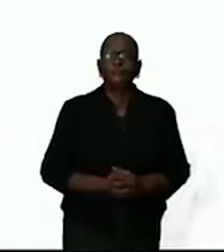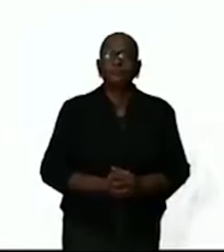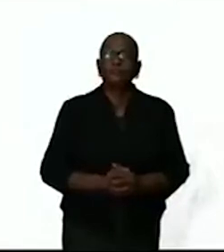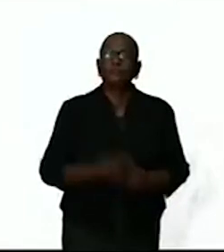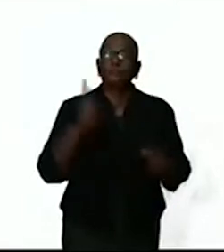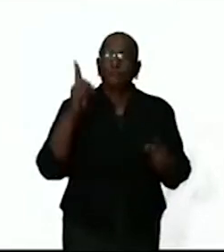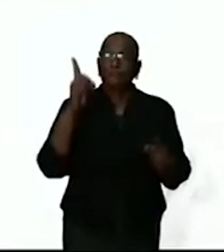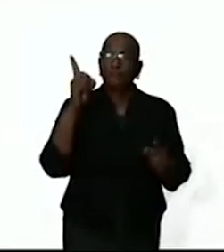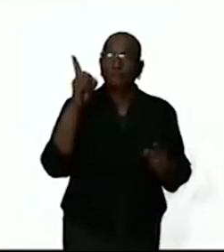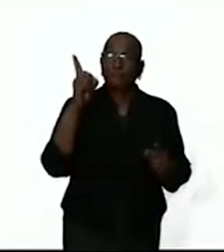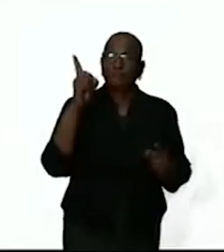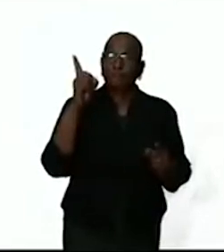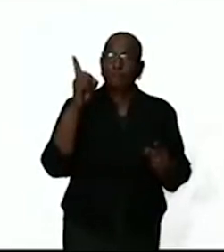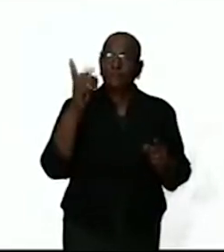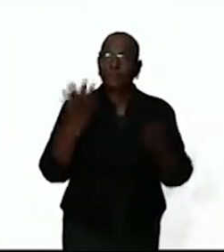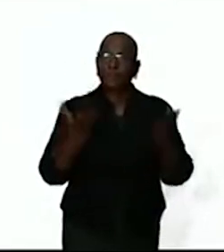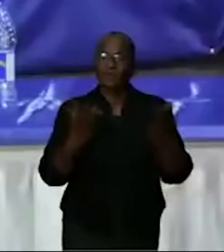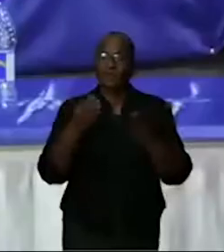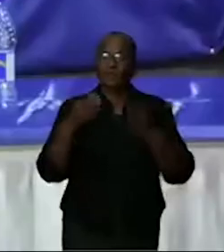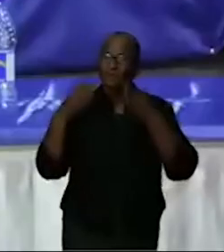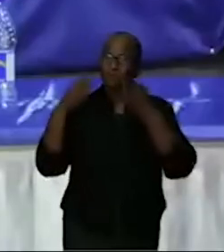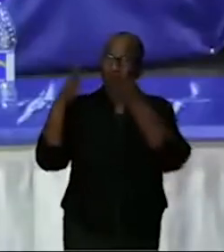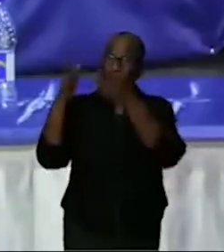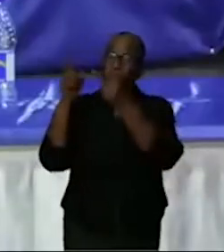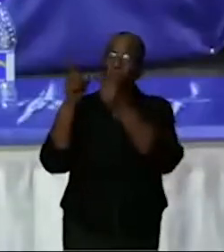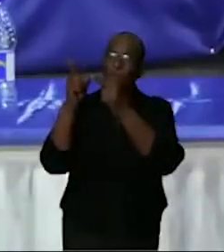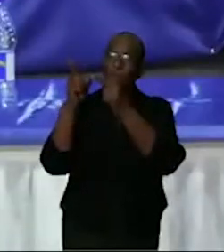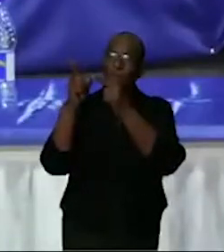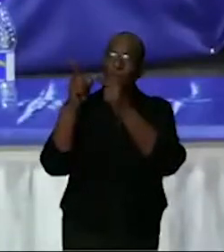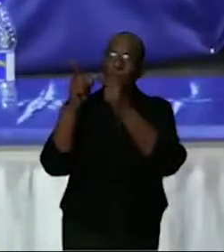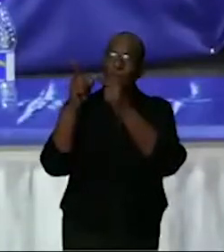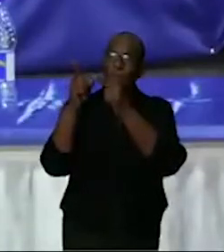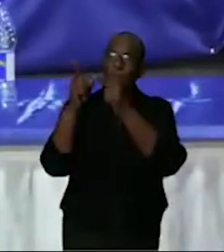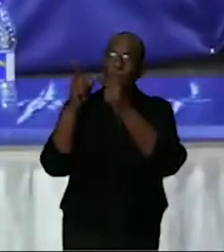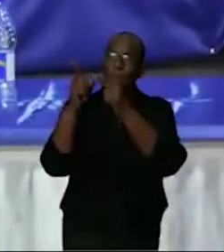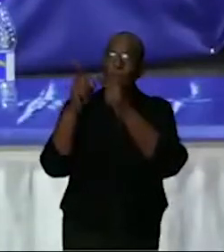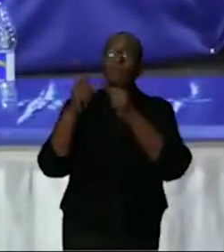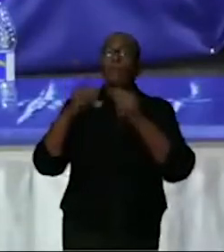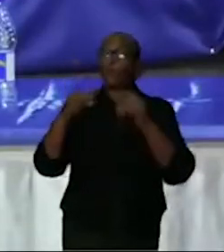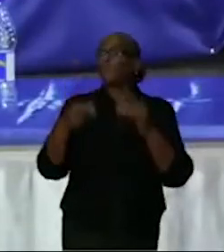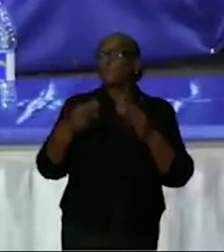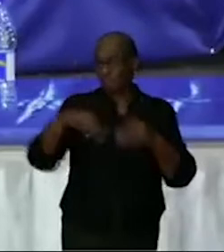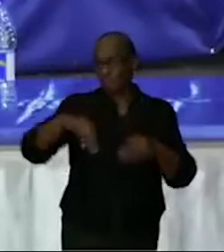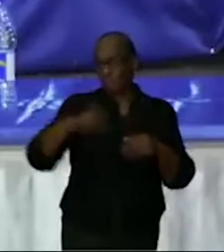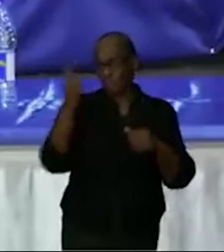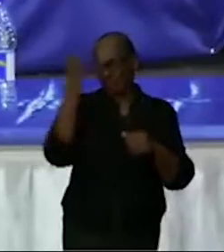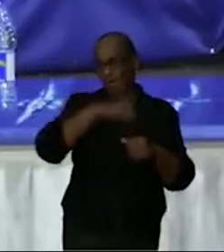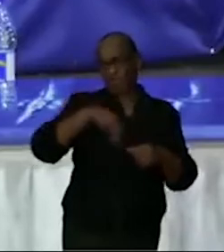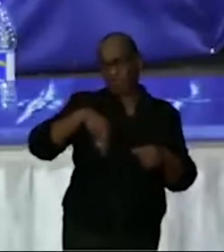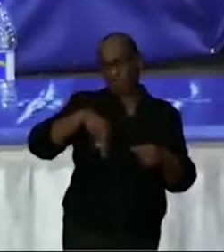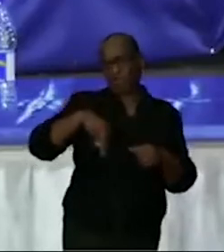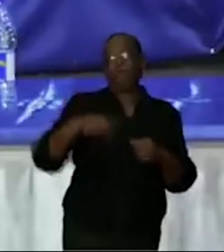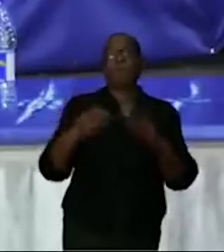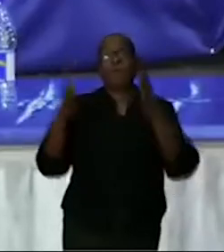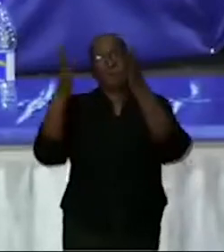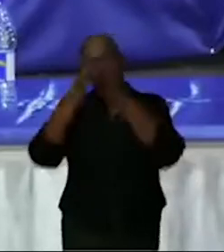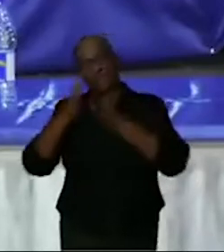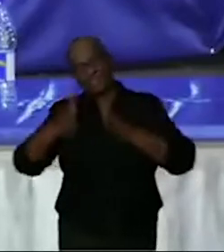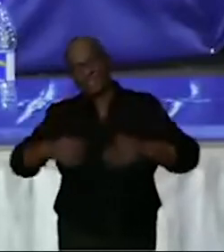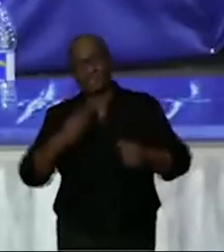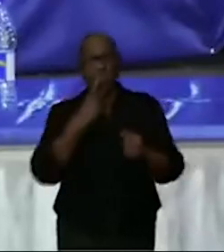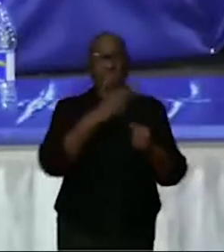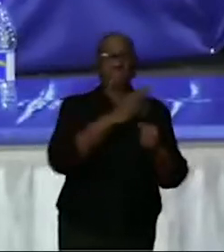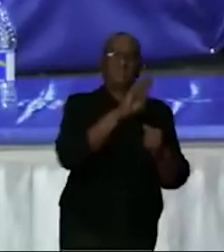volgende slide zijn we dan een beetje ingefocust op de maand november, december. En we zien dat vanaf 13